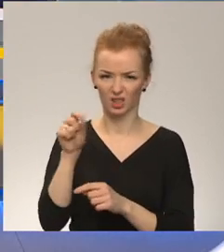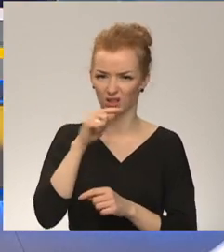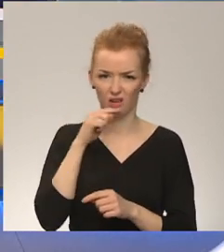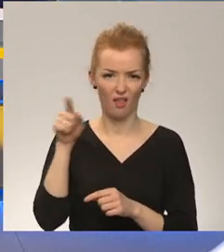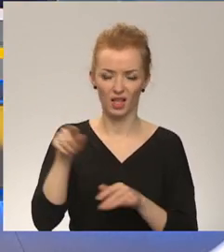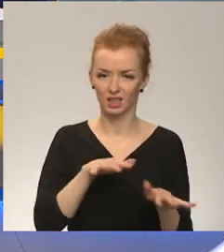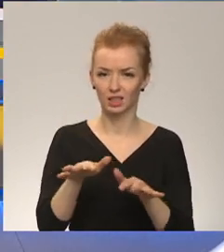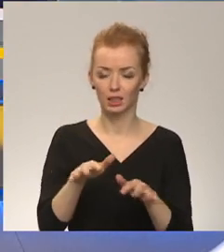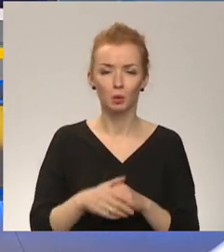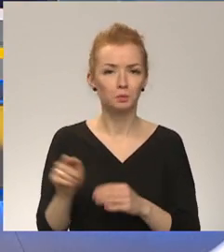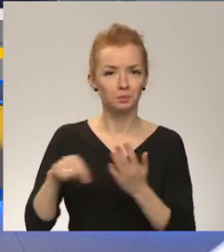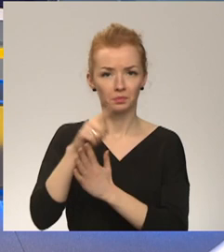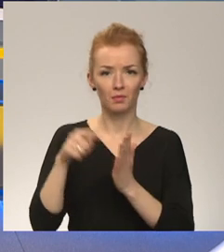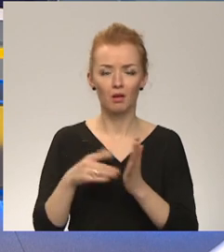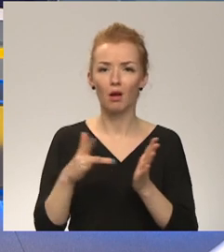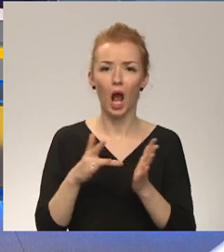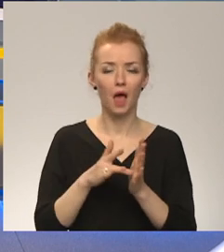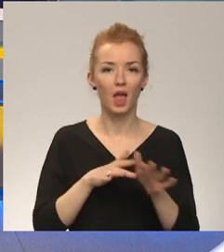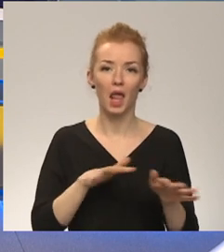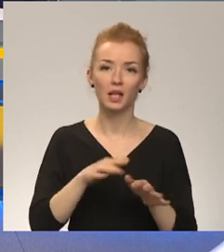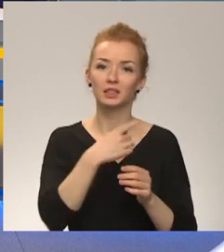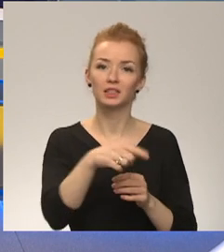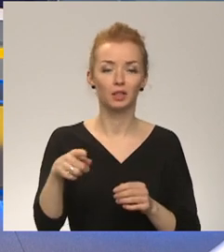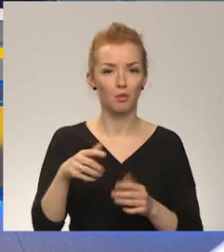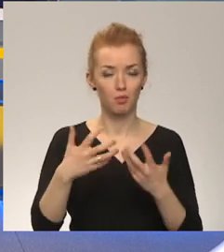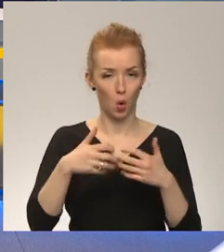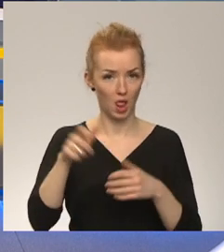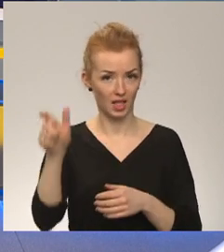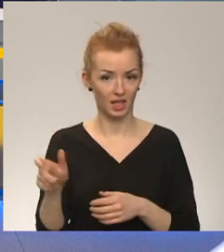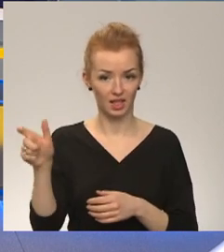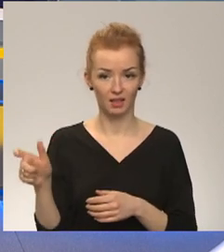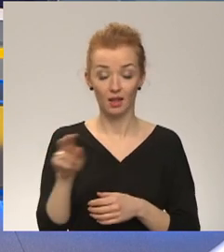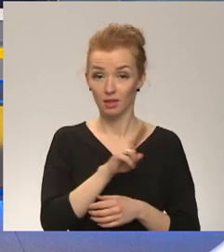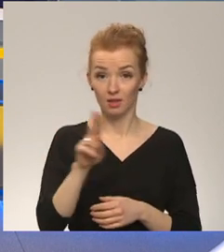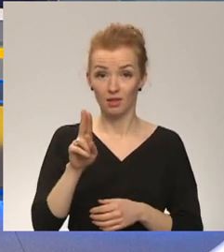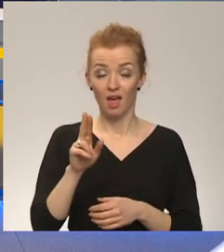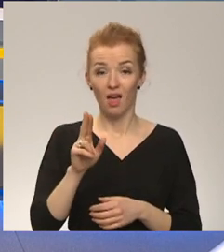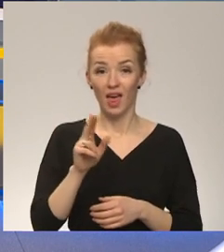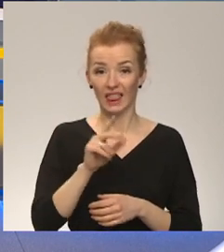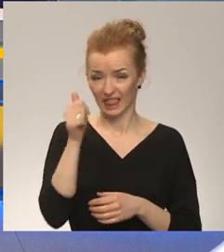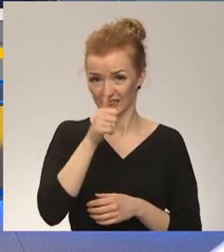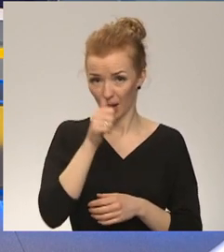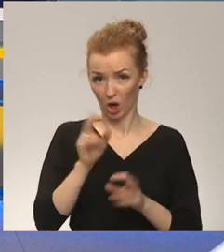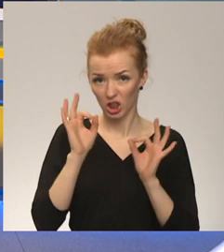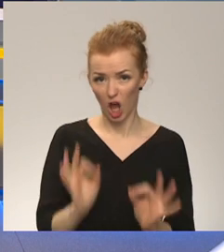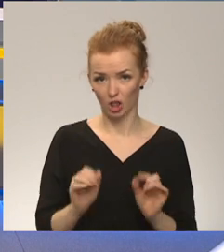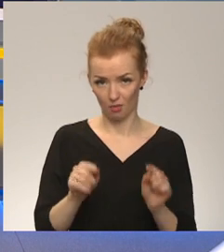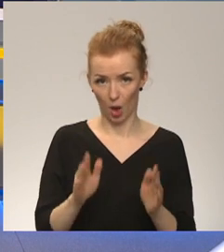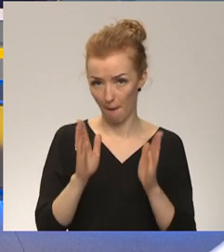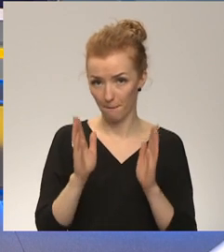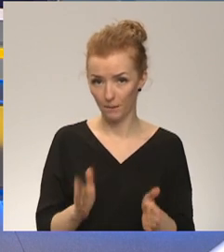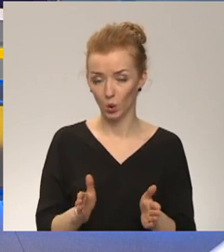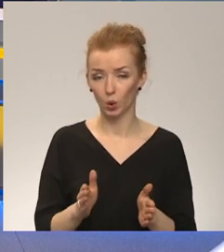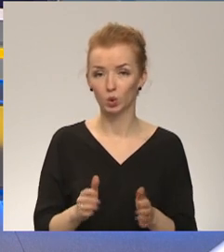kolēģiem, no politiķiem, jo, var teikt, ne negaidiem, brīzāk neticējām, ka šāds pavērsiens varētu būt.